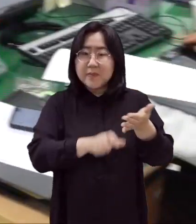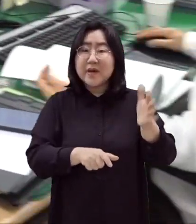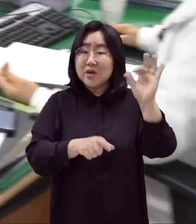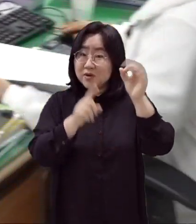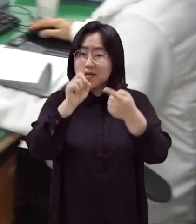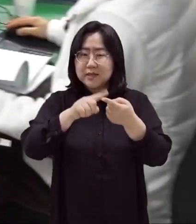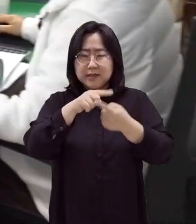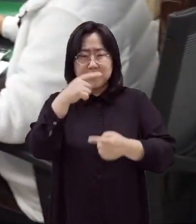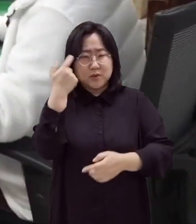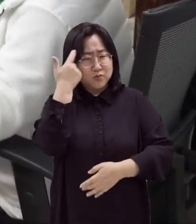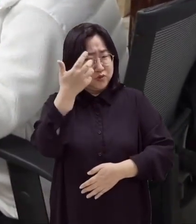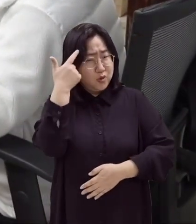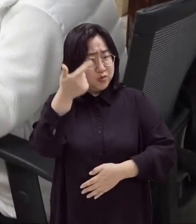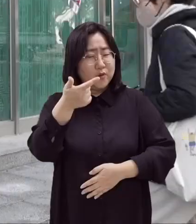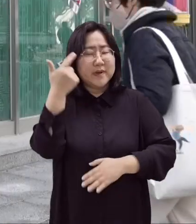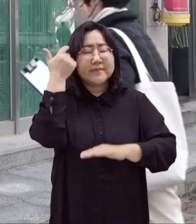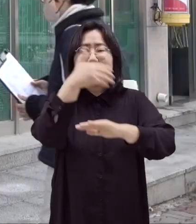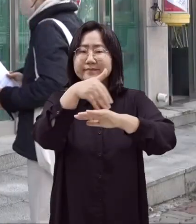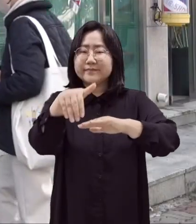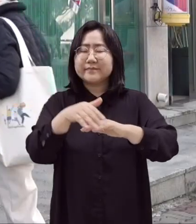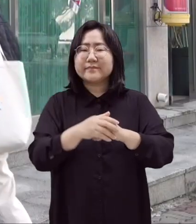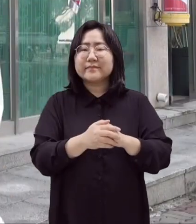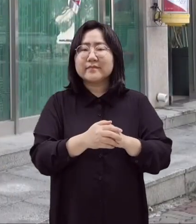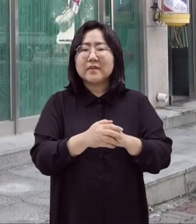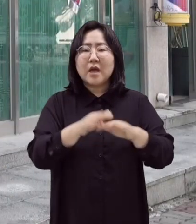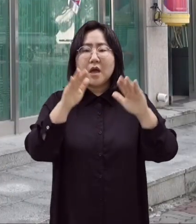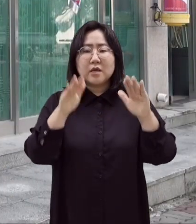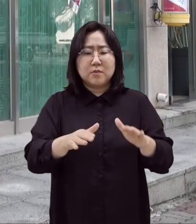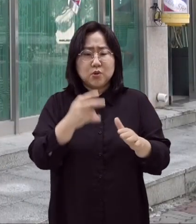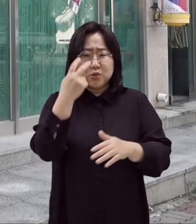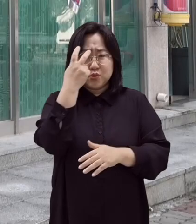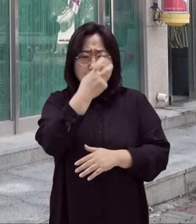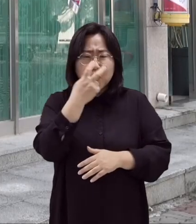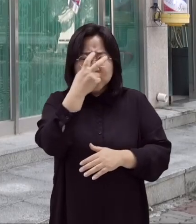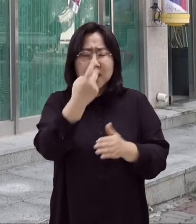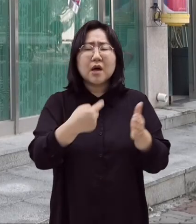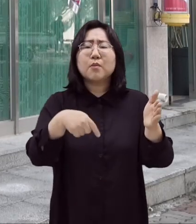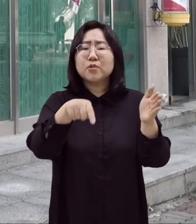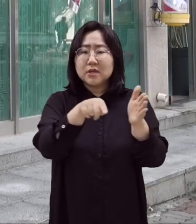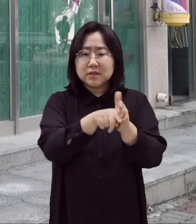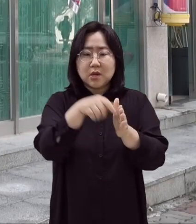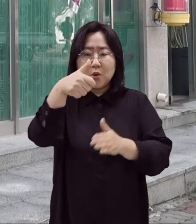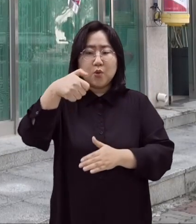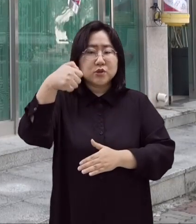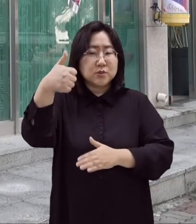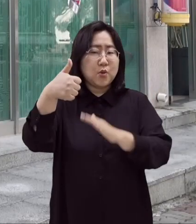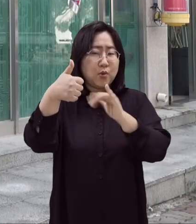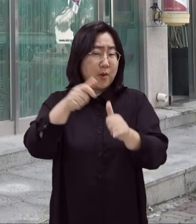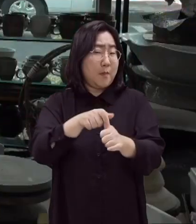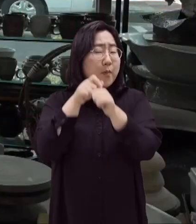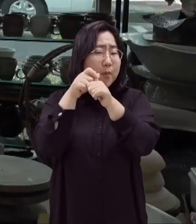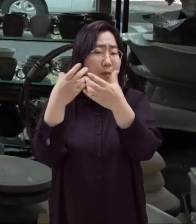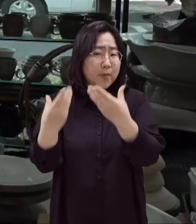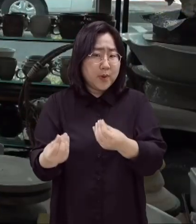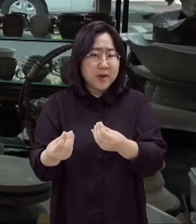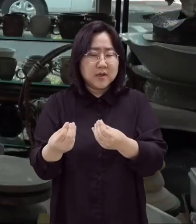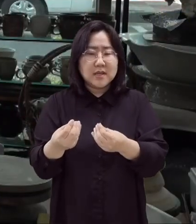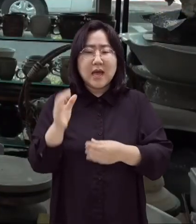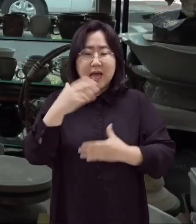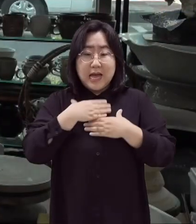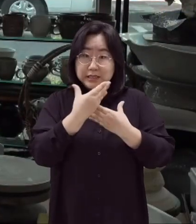진행할 예정입니다. 서귀포시는 이번 조사를 위해 55명의 조사원을 채용하고 최근